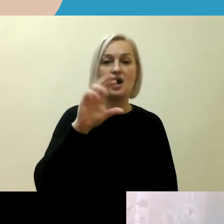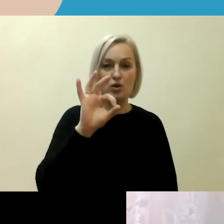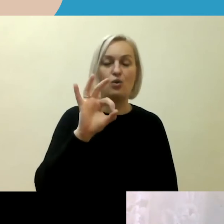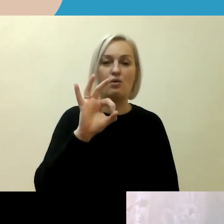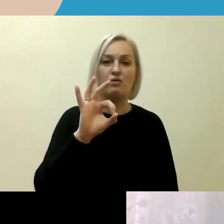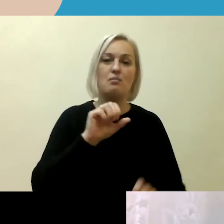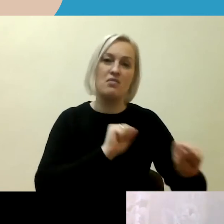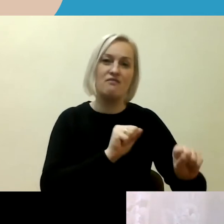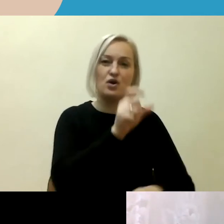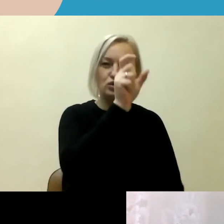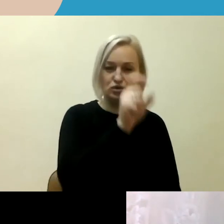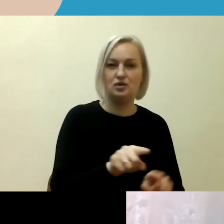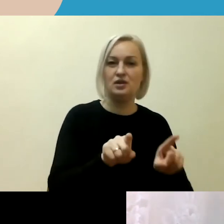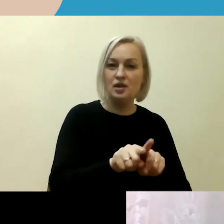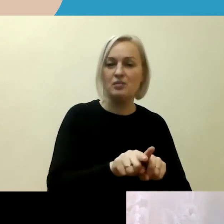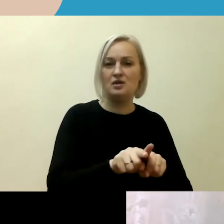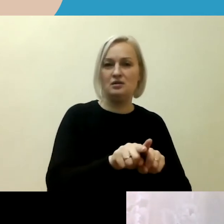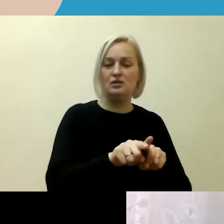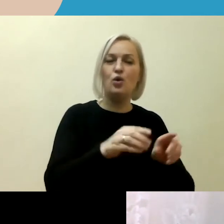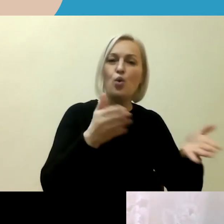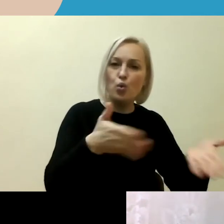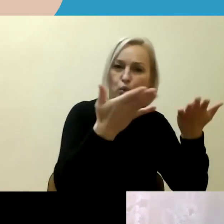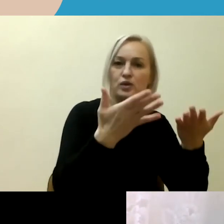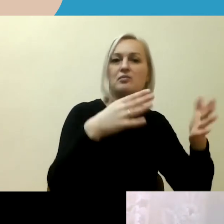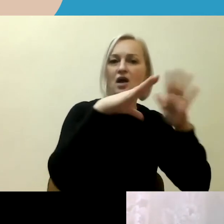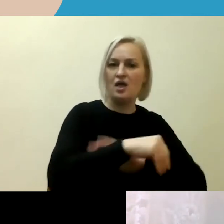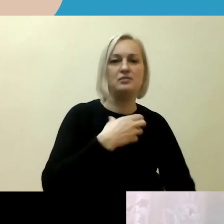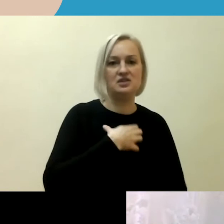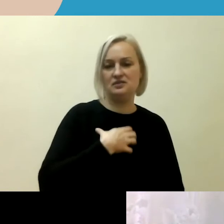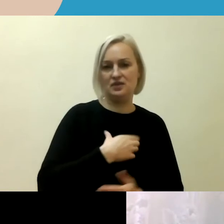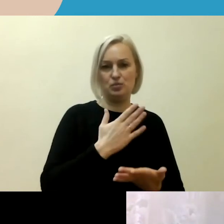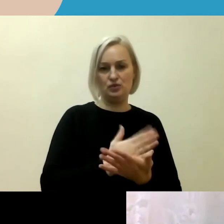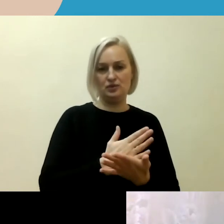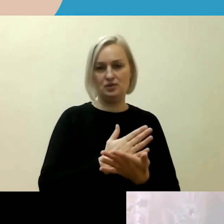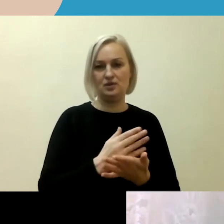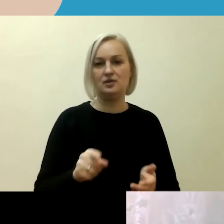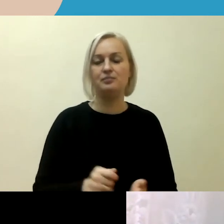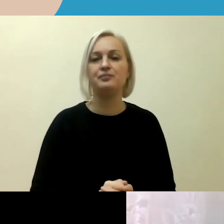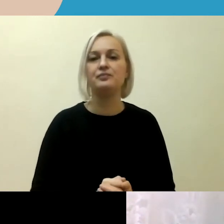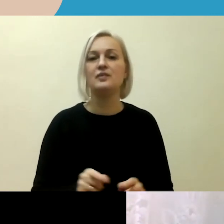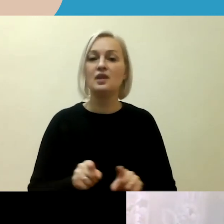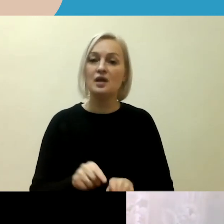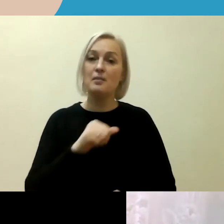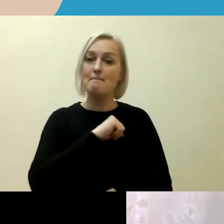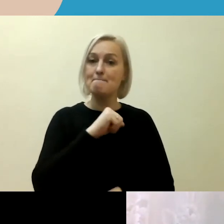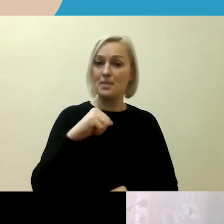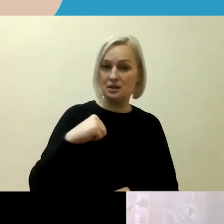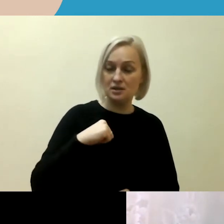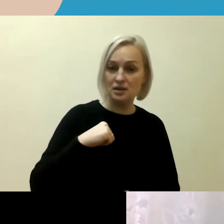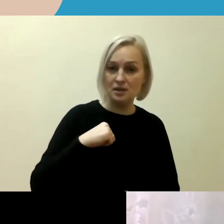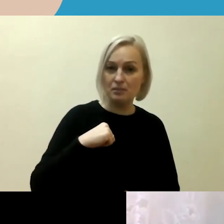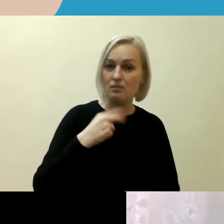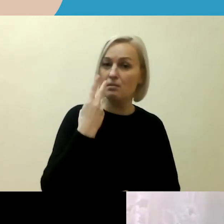labai yra svarbu, kad dirbame visi, kad labai yra svarbu ne tik tai patims matyti